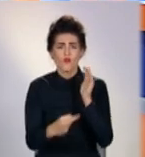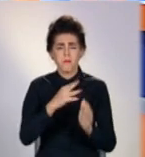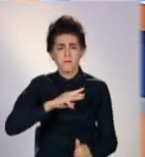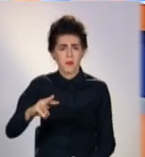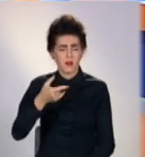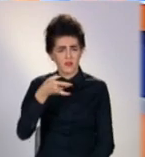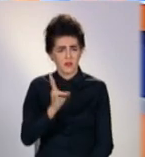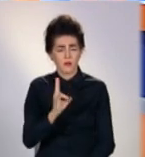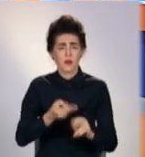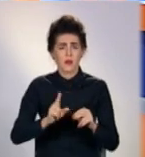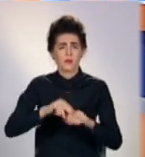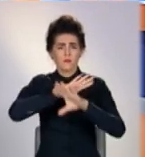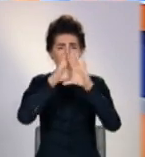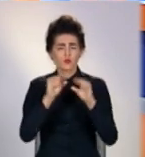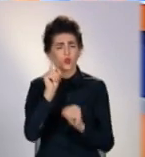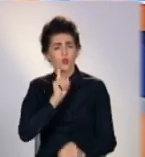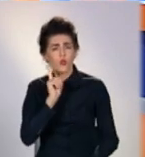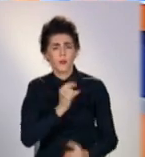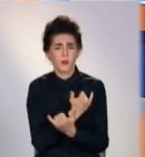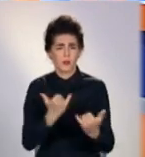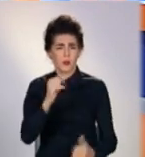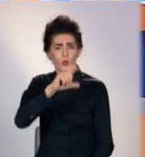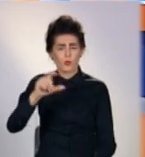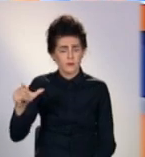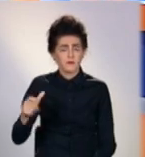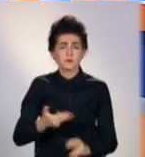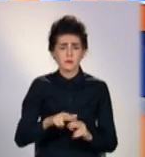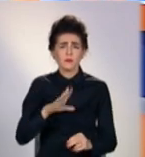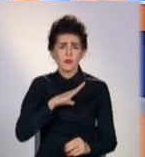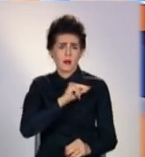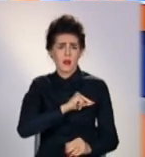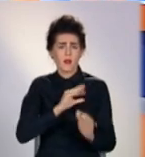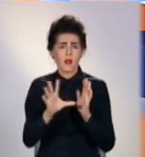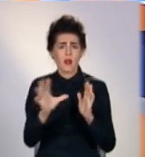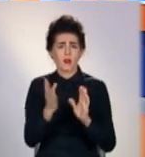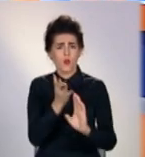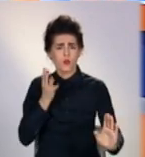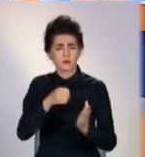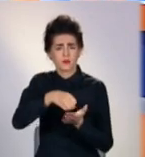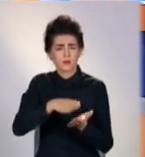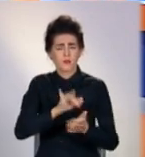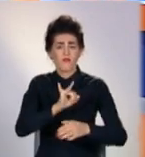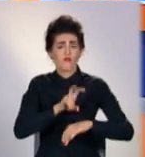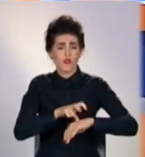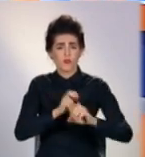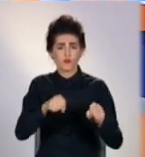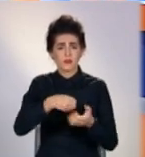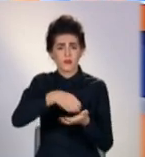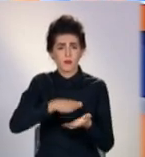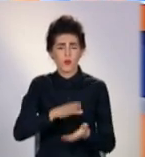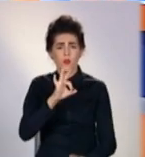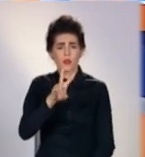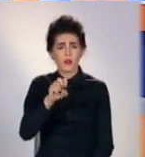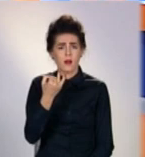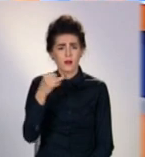гривень. І все це для зручності пацієнтів. Також запрацювала електронна черга, та й до лікаря можна записатися онлайн.